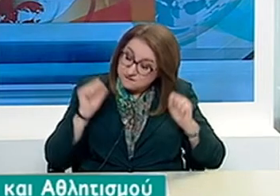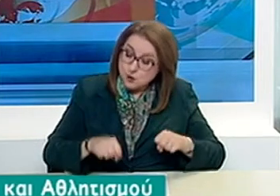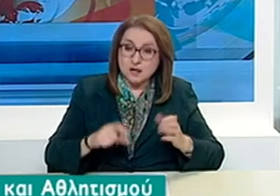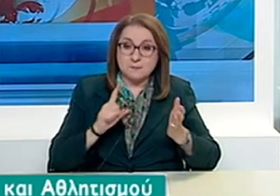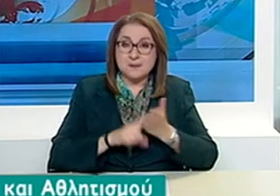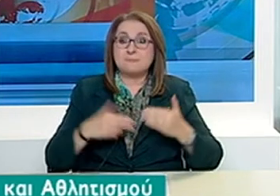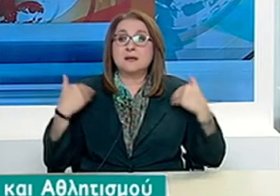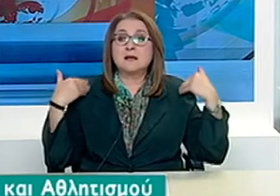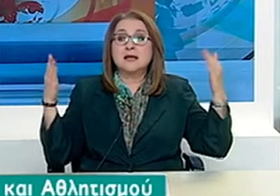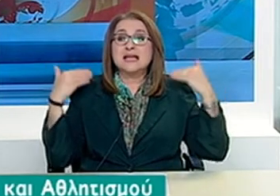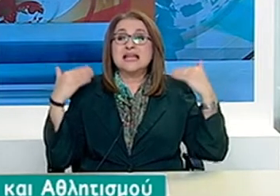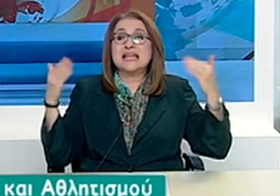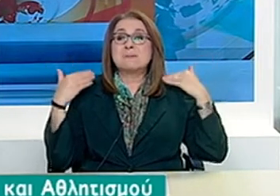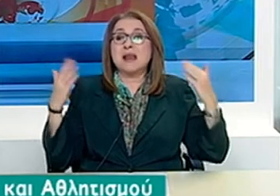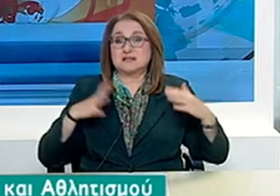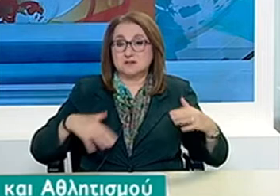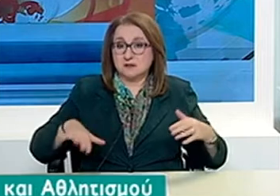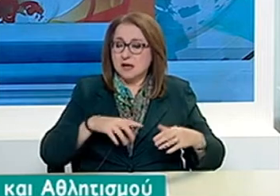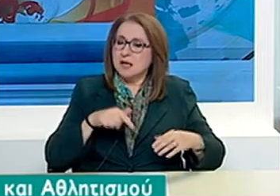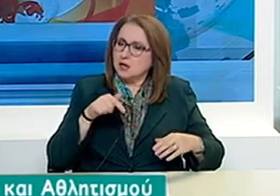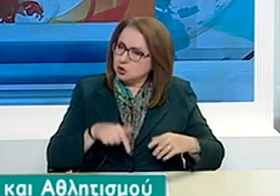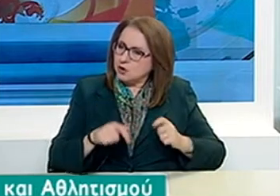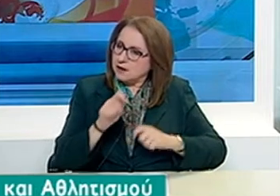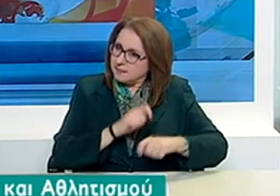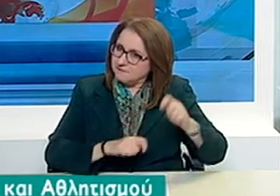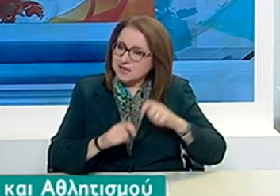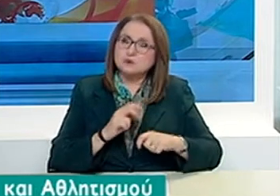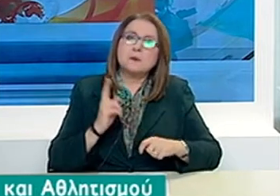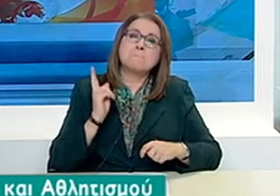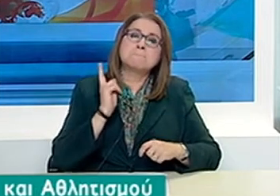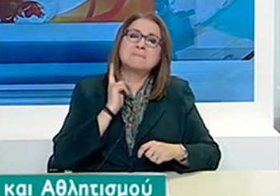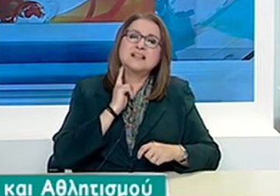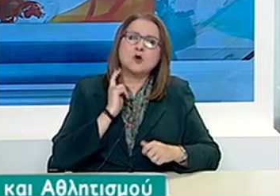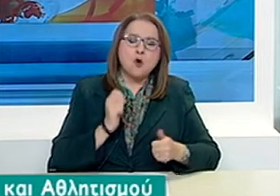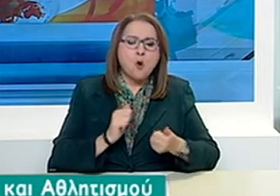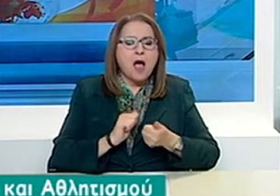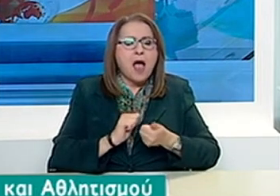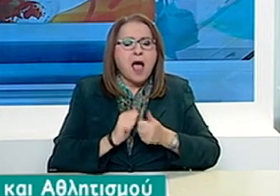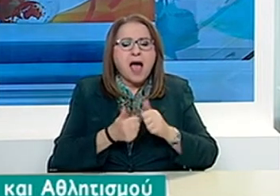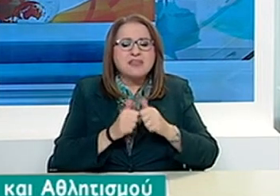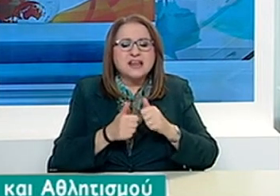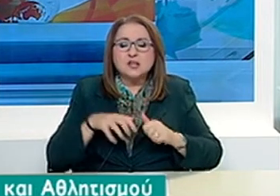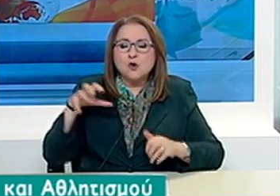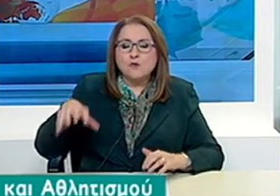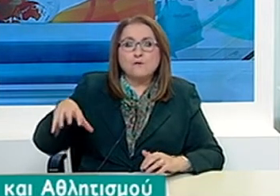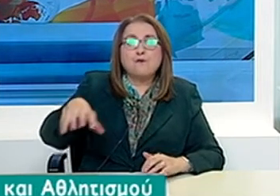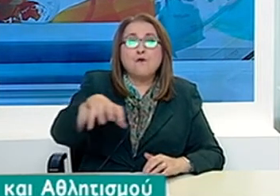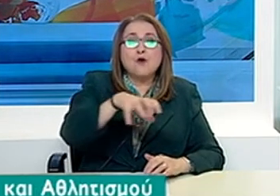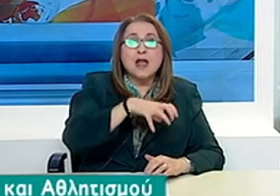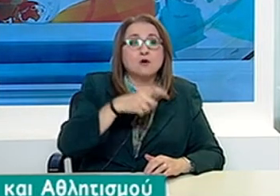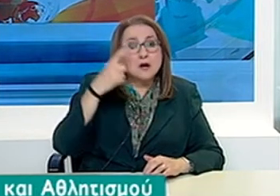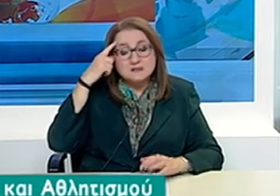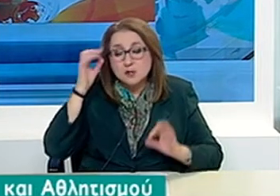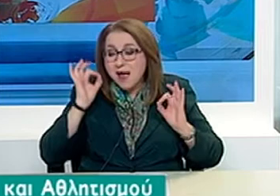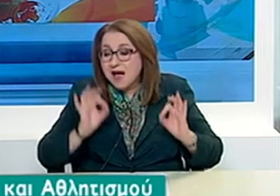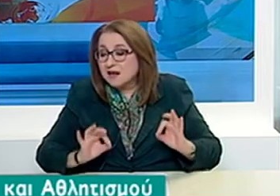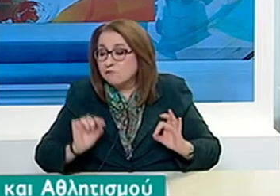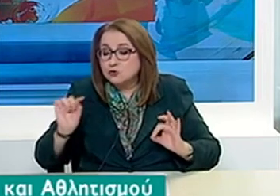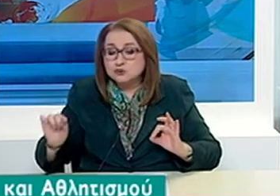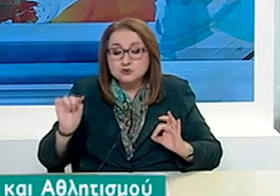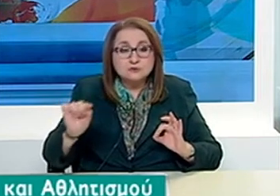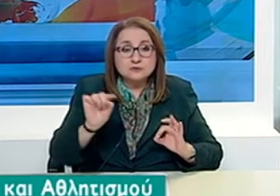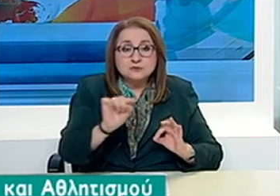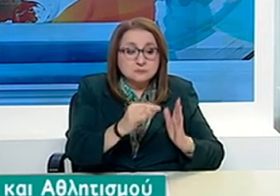στη δημιουργία μητρώου αθλητικών φορέων ώστε να αποτυπώσουμε το αεραστηνικό αθλητικό περιβάλλον και να ανταποκριθούμε πιο αποτελεσματικά